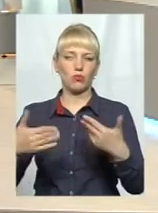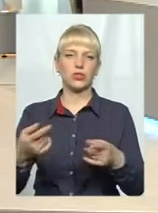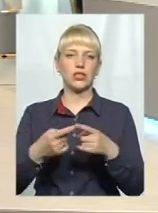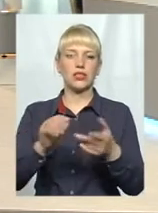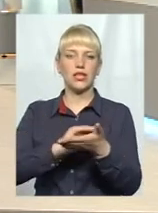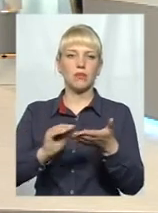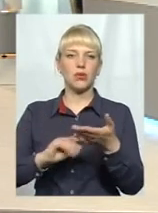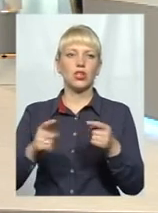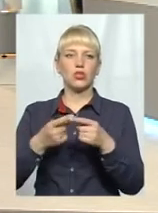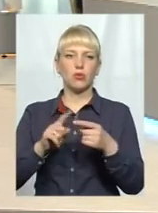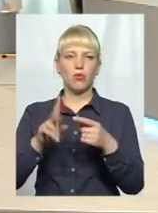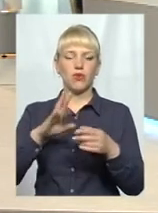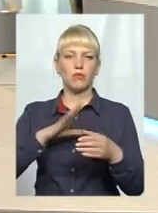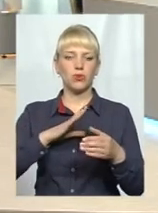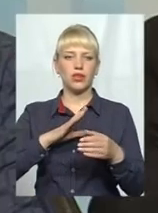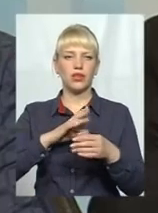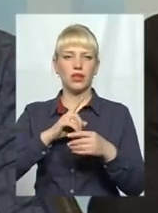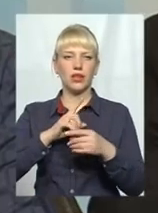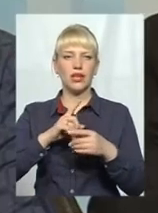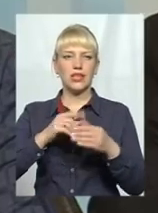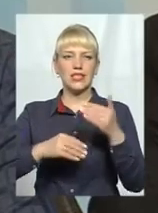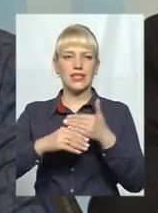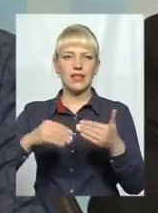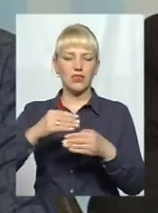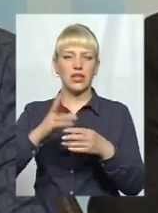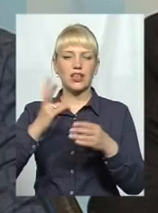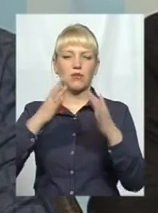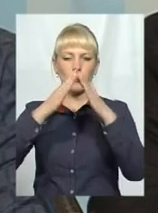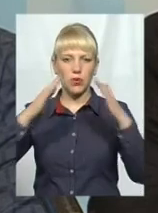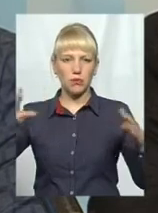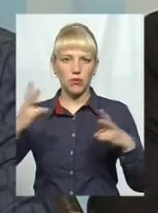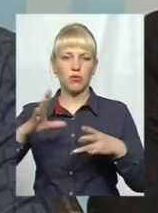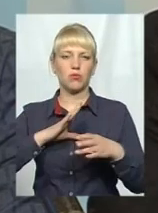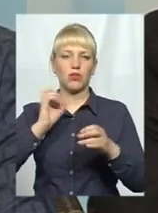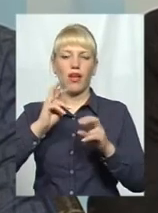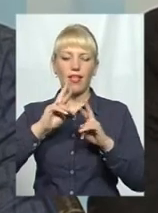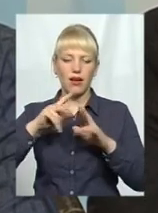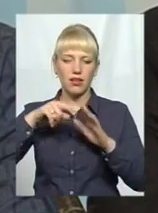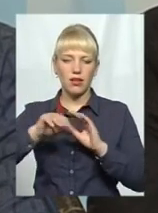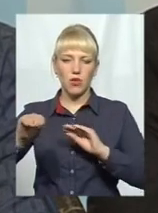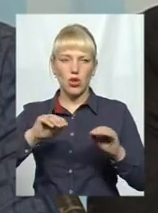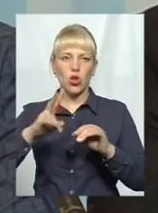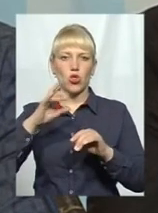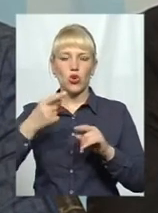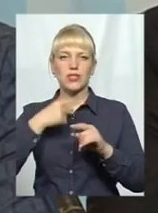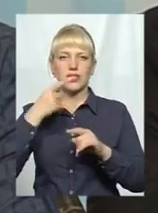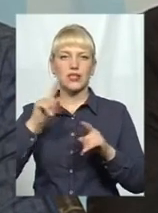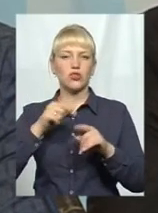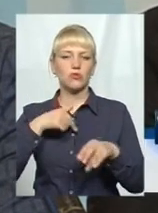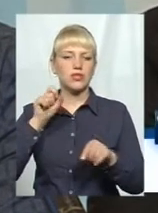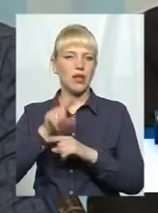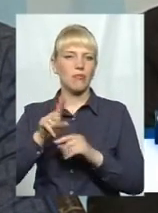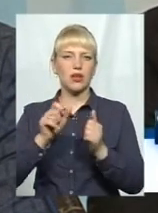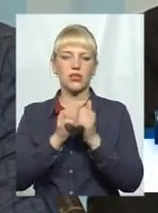воно має бути сендвіч-панелей і, фактично, яке має бути покриття, як має бути облаштовано. Але сказати про те, що ми замовляли якийсь